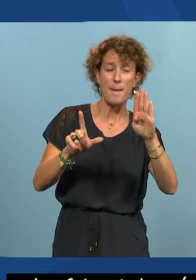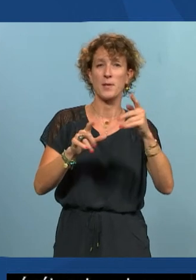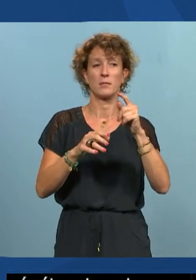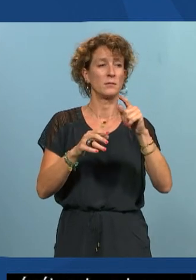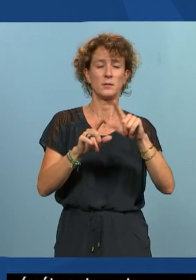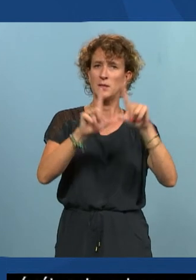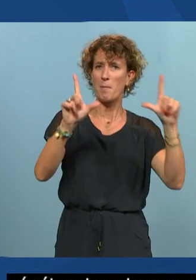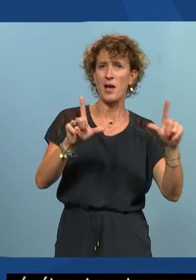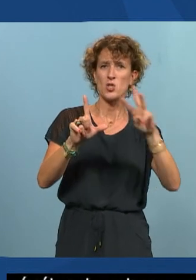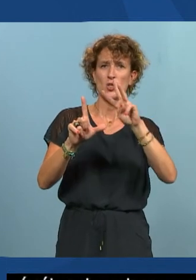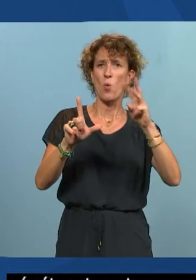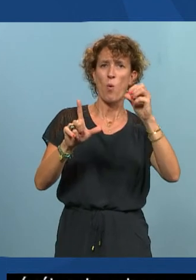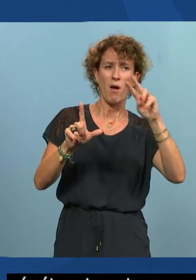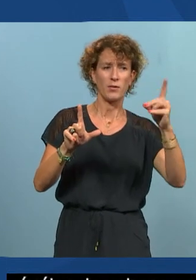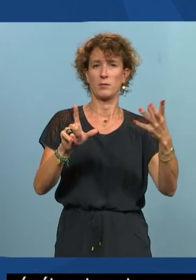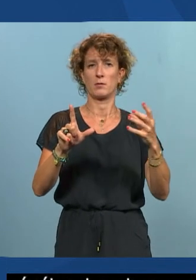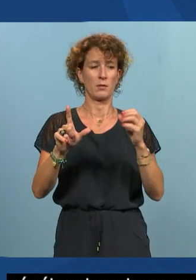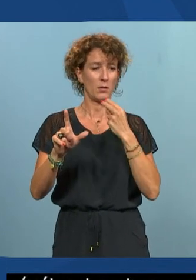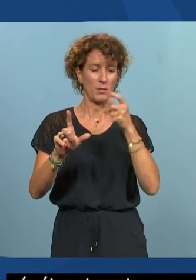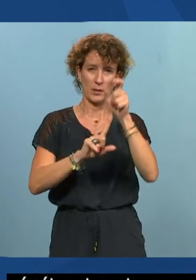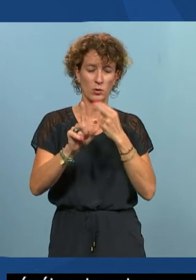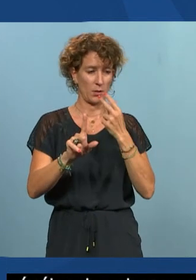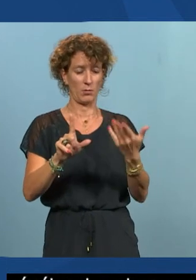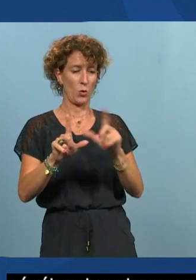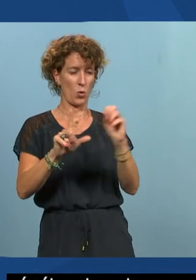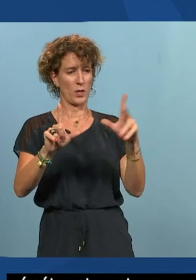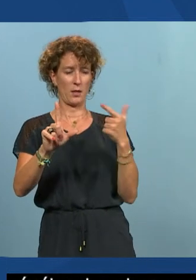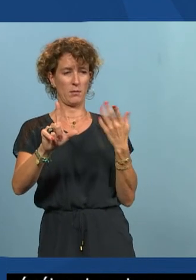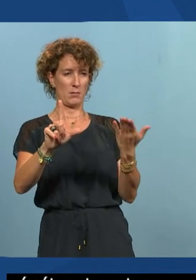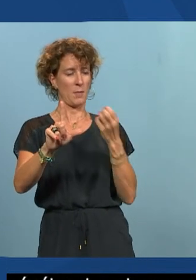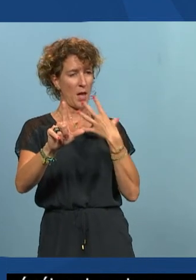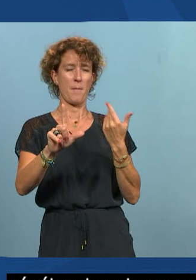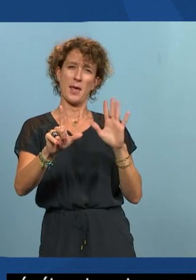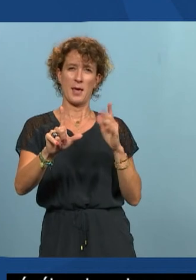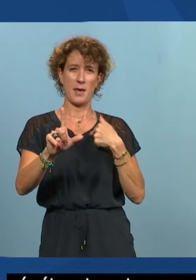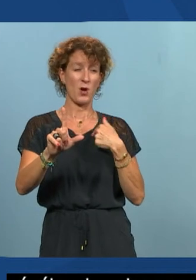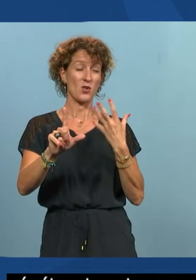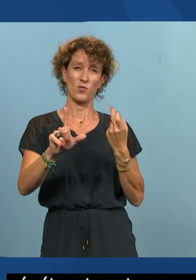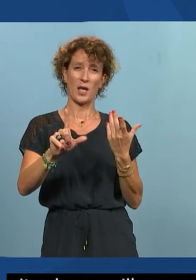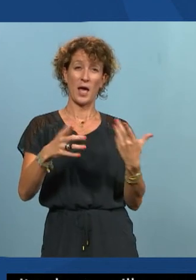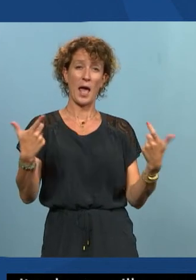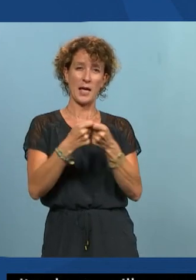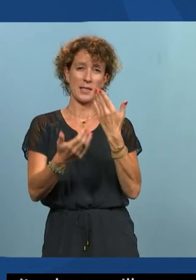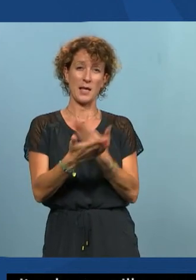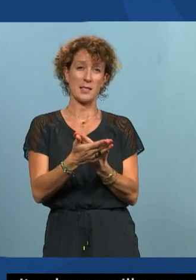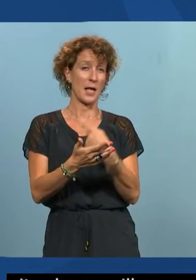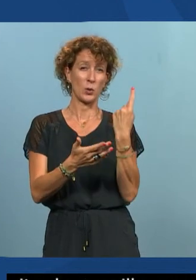donné l'utilisateur va se dire ok c'est bien mais je vais trouver une solution pour installer ça sur ma machine et pour avoir ça durablement sur tous les sites web